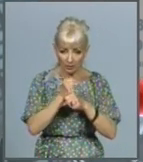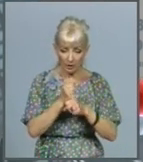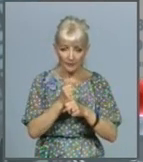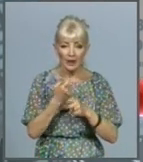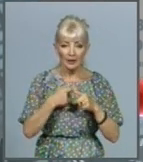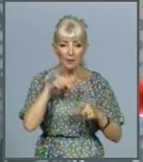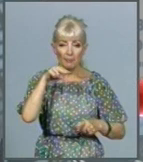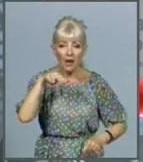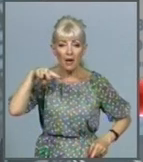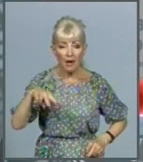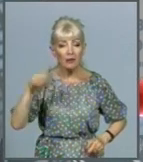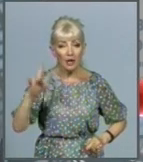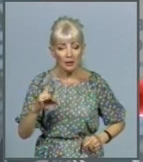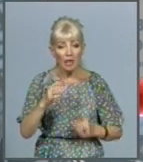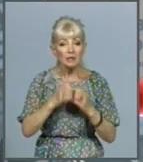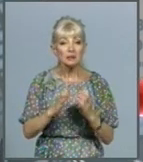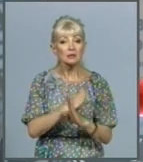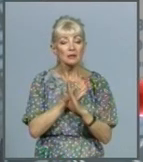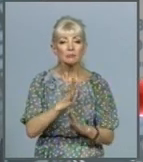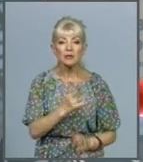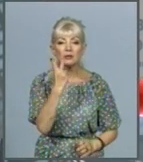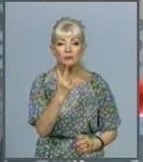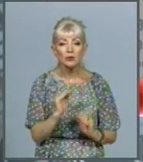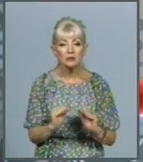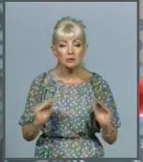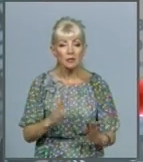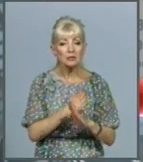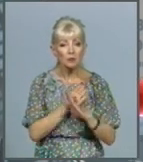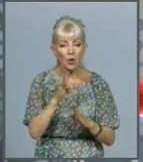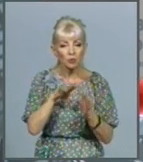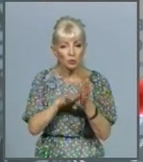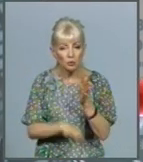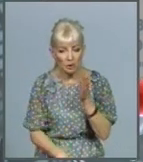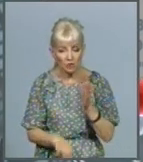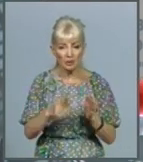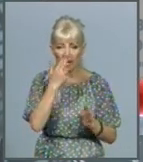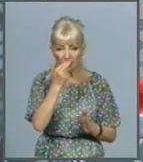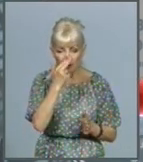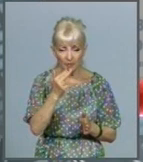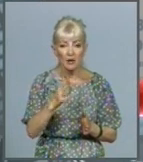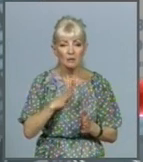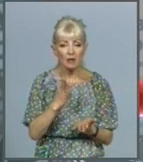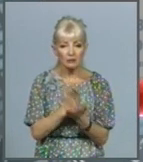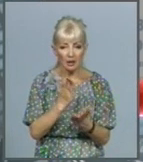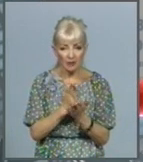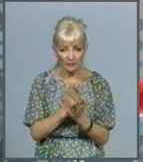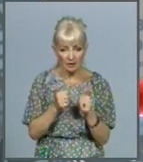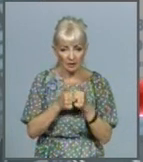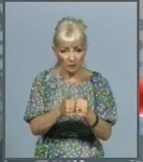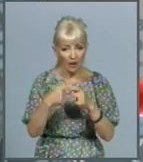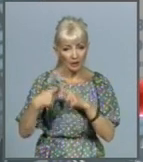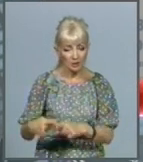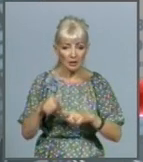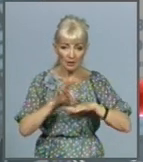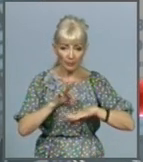Серед померлих було двоє дітей. Летальність від ускладнень грипу була спричинена наявністю супутніх хронічних захворювань та